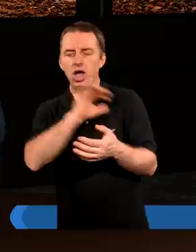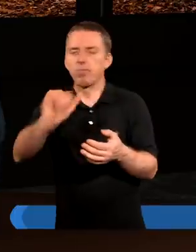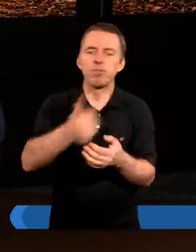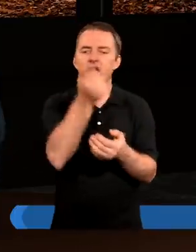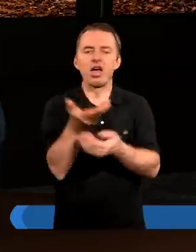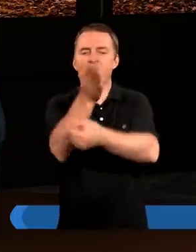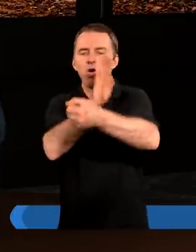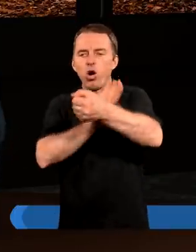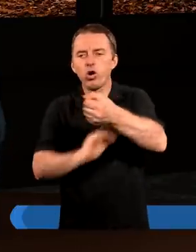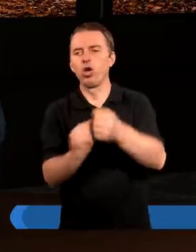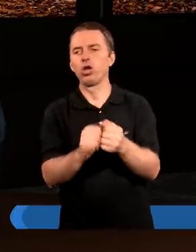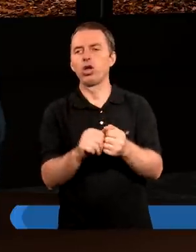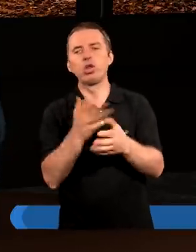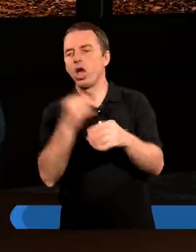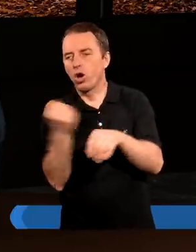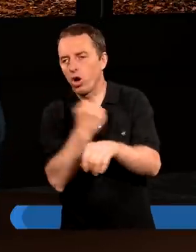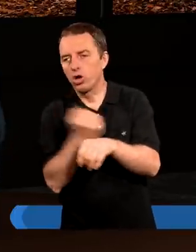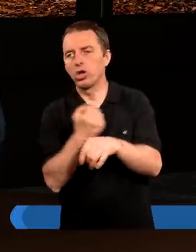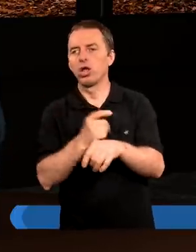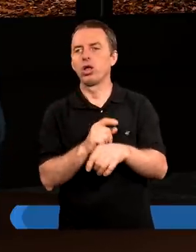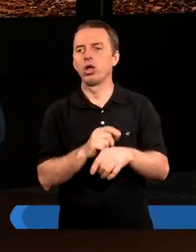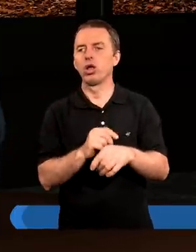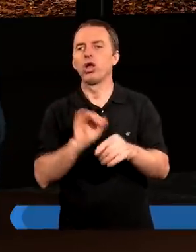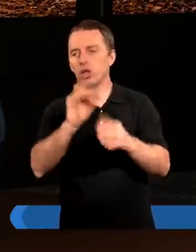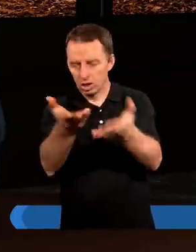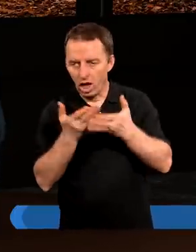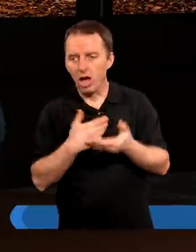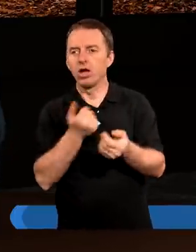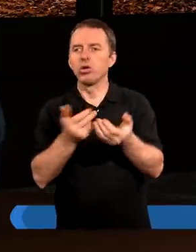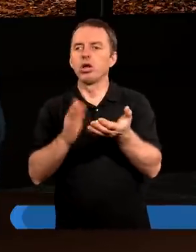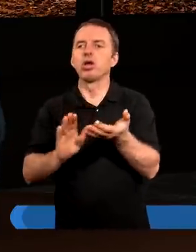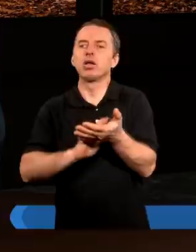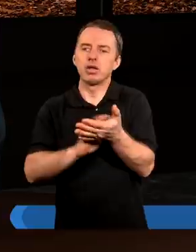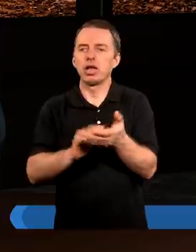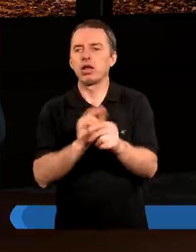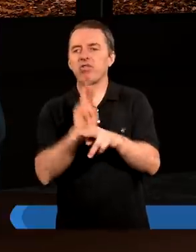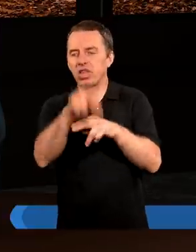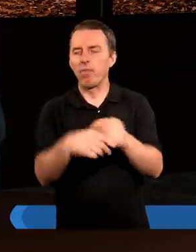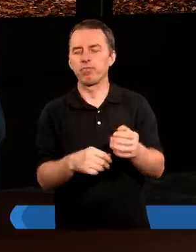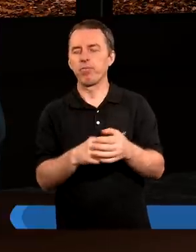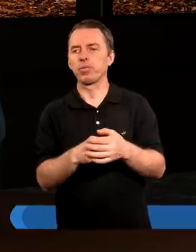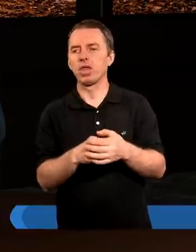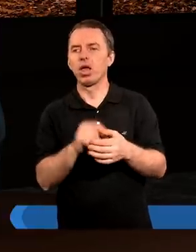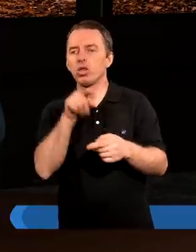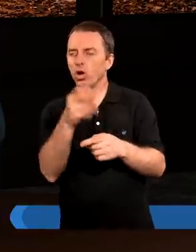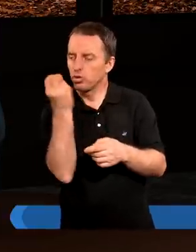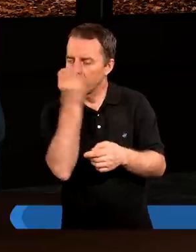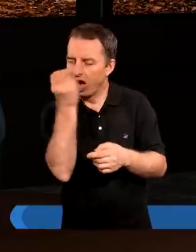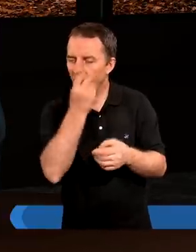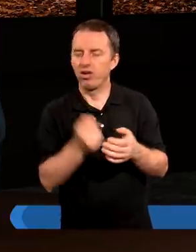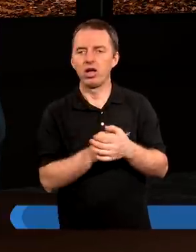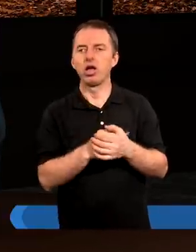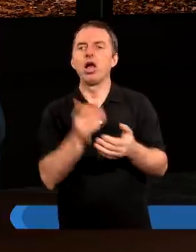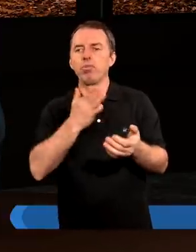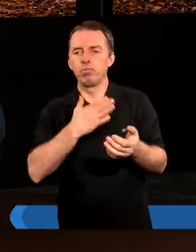pierworodny, który koniecznie trzeba zmazać chrztem i to co ciekawe